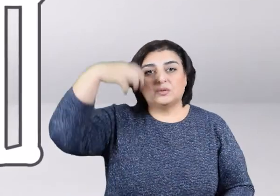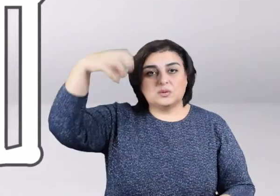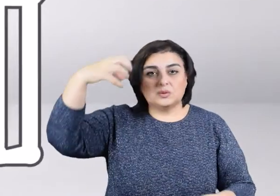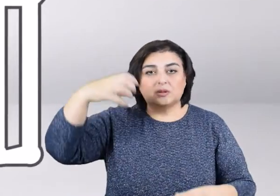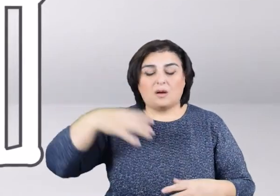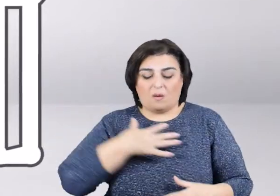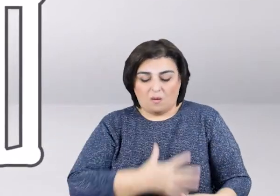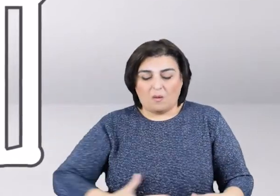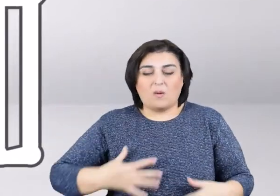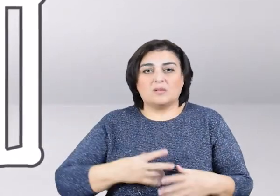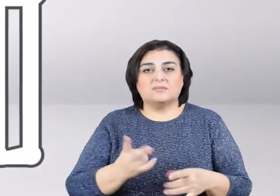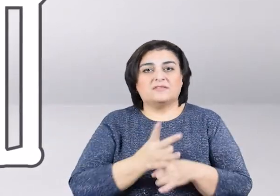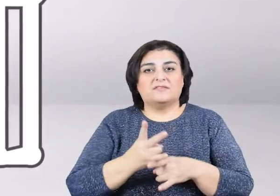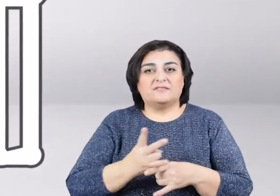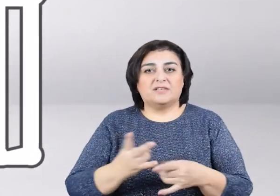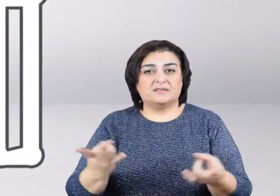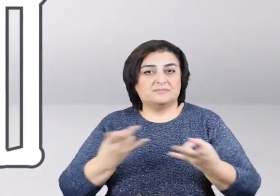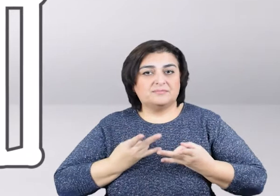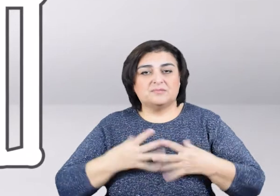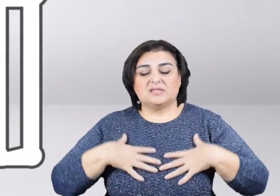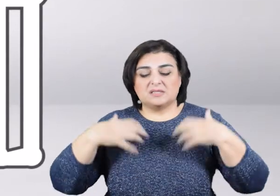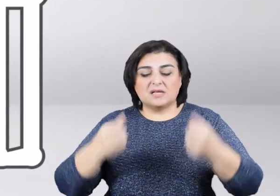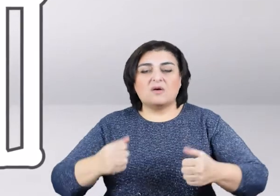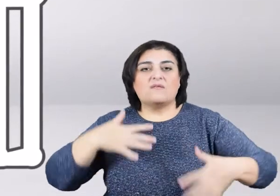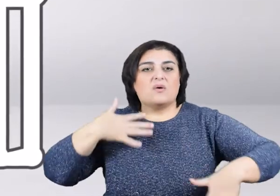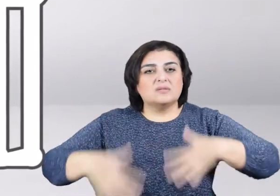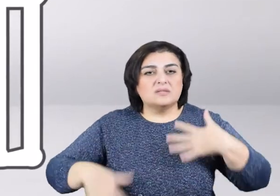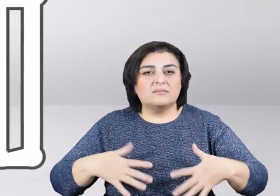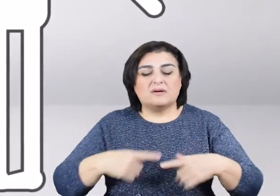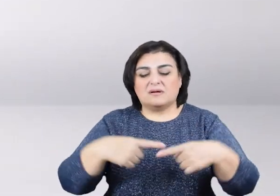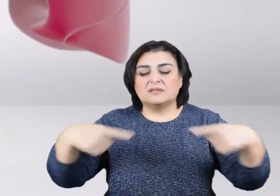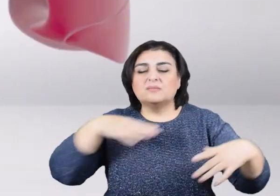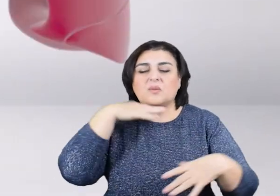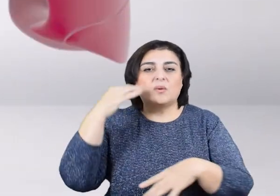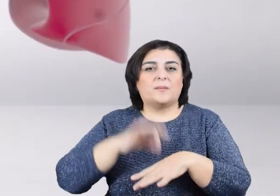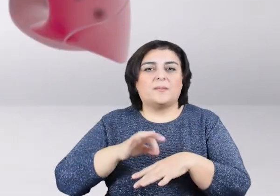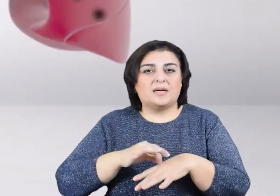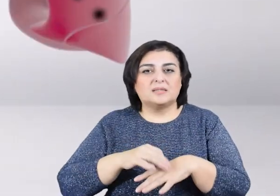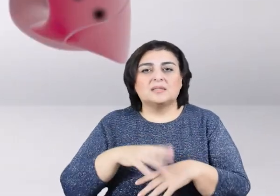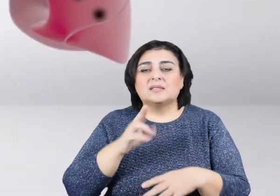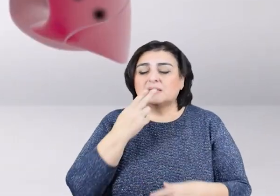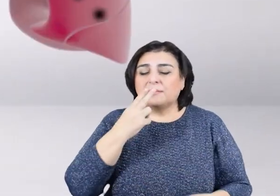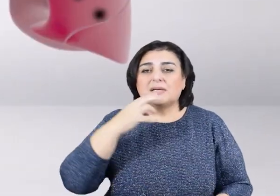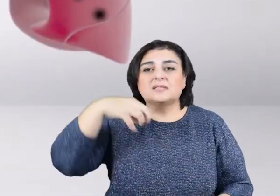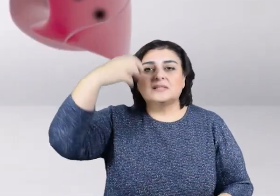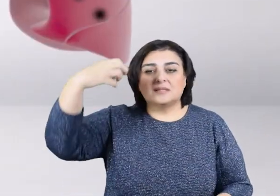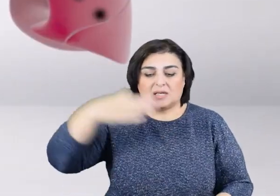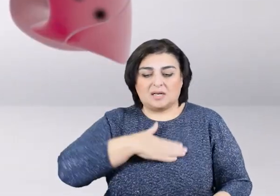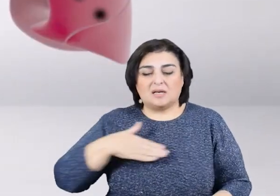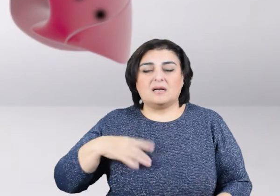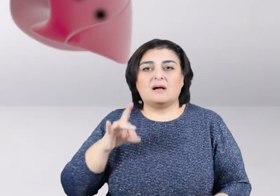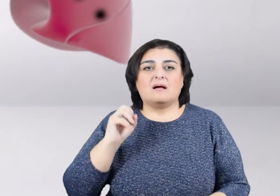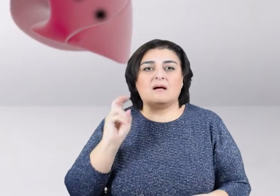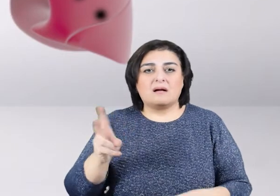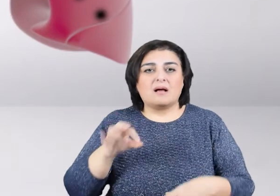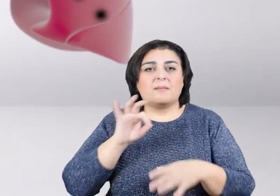hər bir orqanını zərəb yetirir, sağlamlığı zəiflədir və bir çox xəstəlikləri gətirib çıxardır. Tütün tüsüsü ağı cəyər xərçənginə səbəb